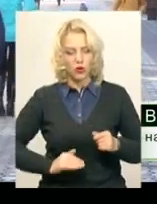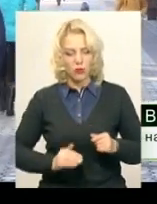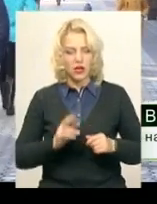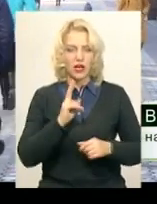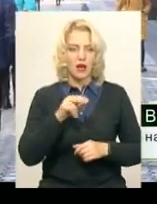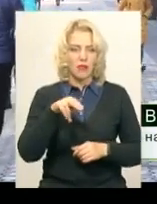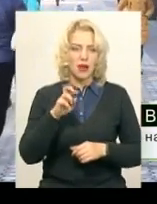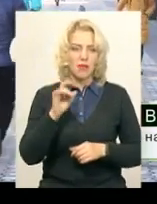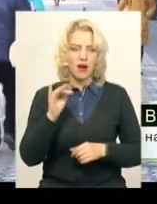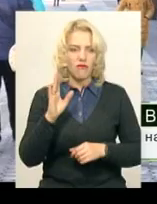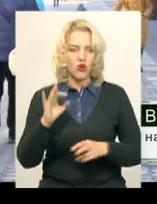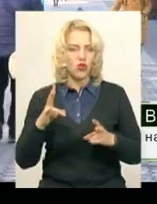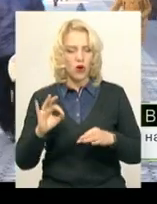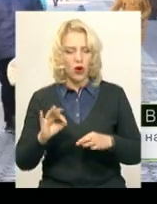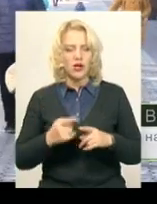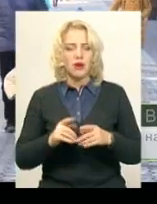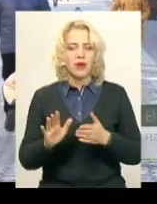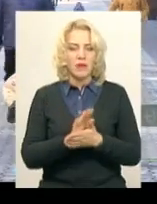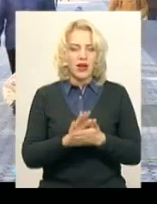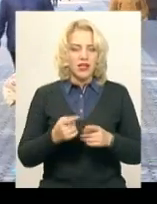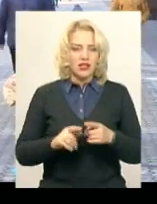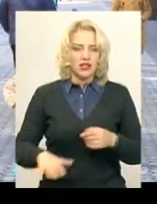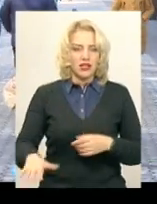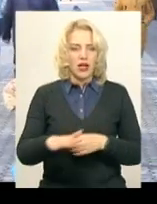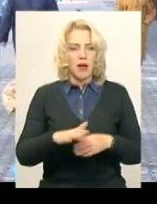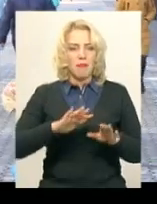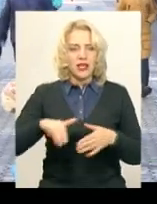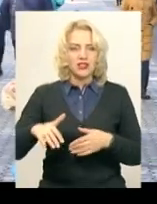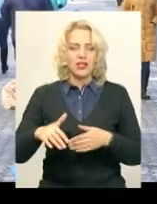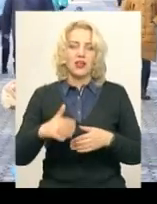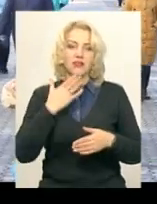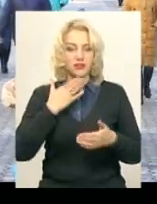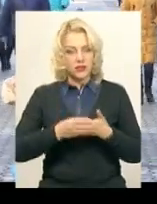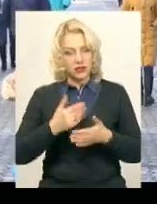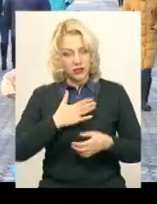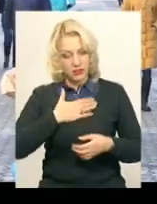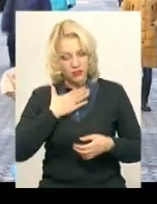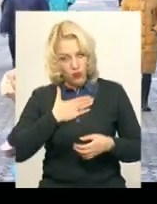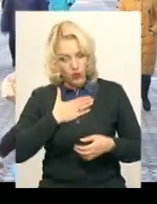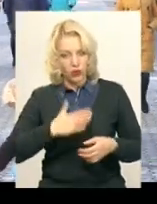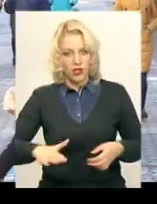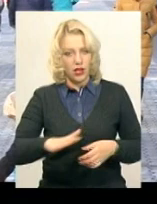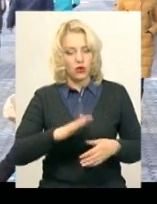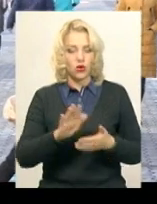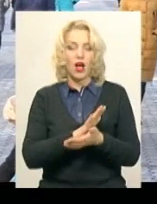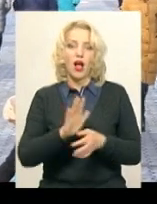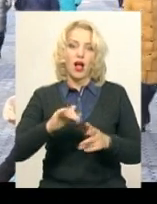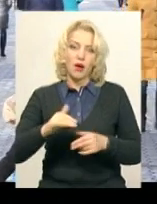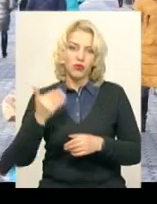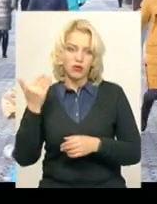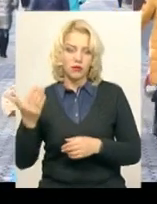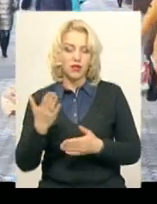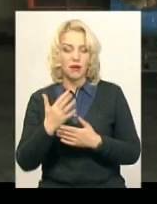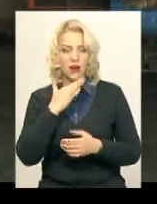Бредом, але прибирання тих територій відбувається після очищення своїх основних територій. Крім того, у нас є в місті багато